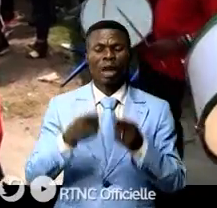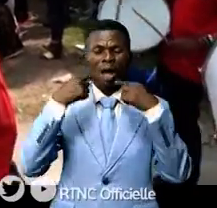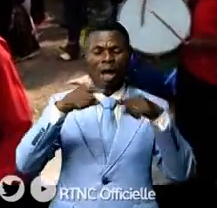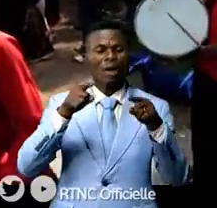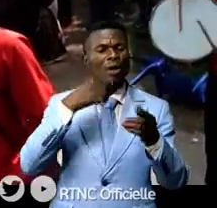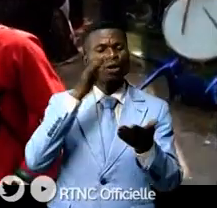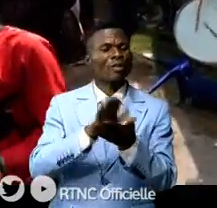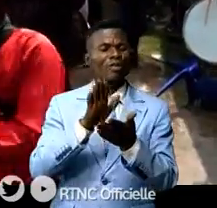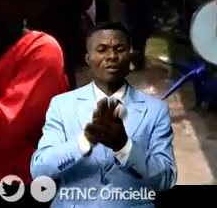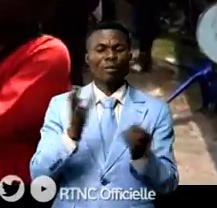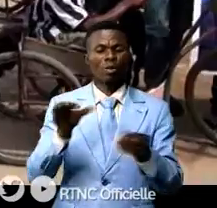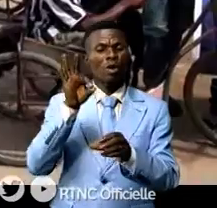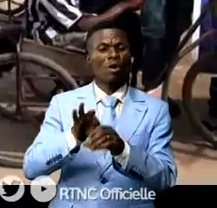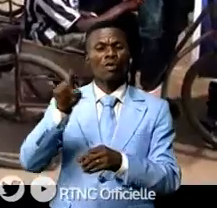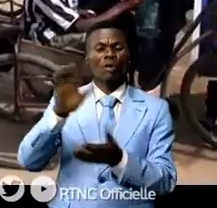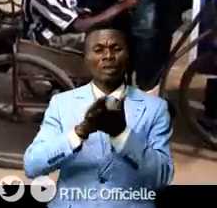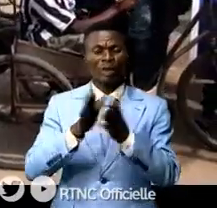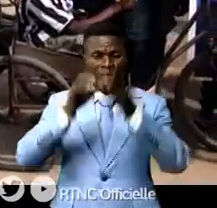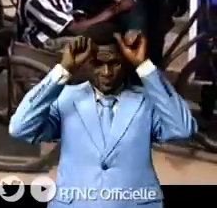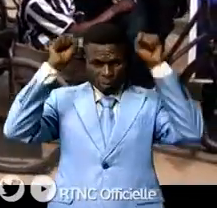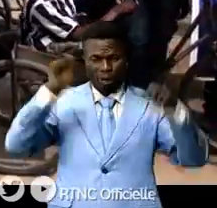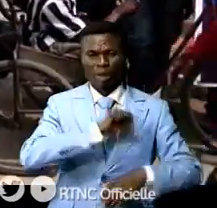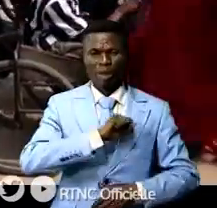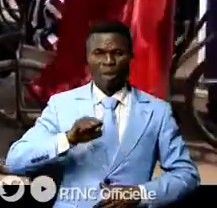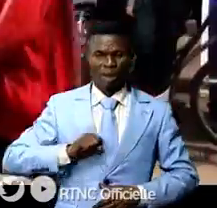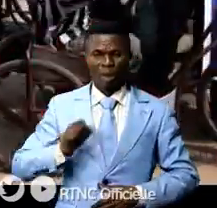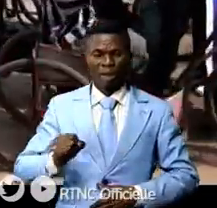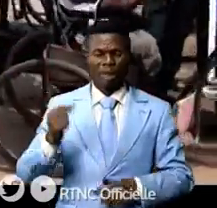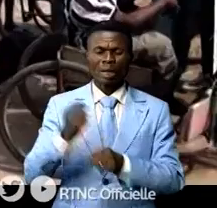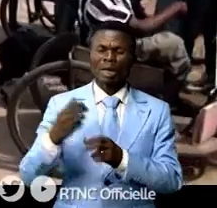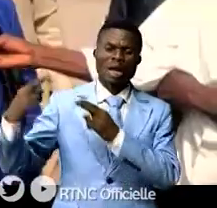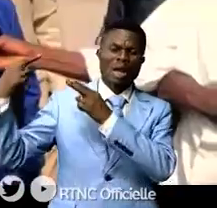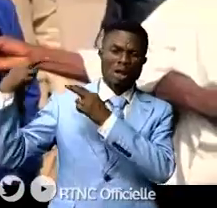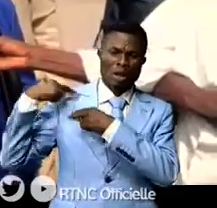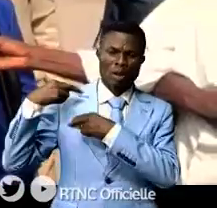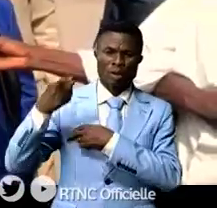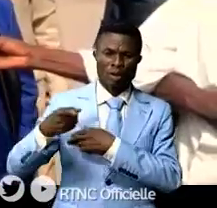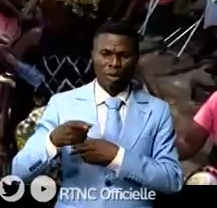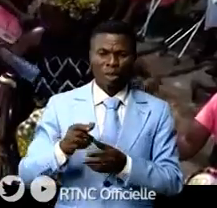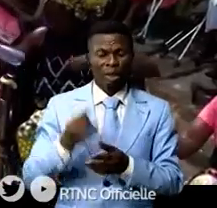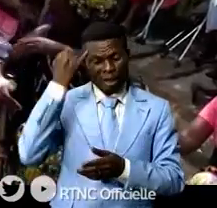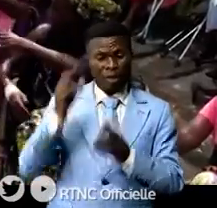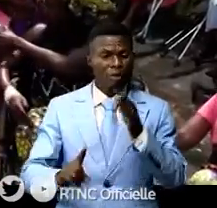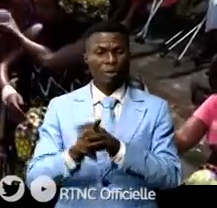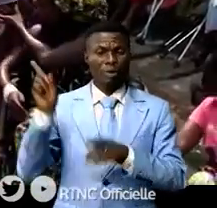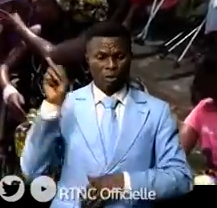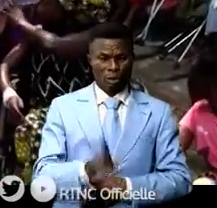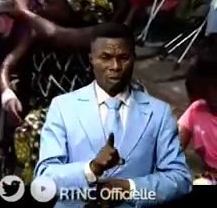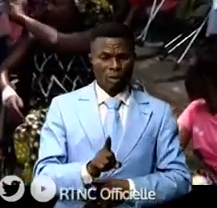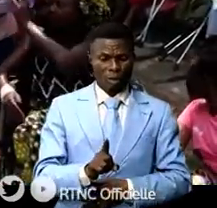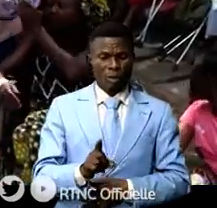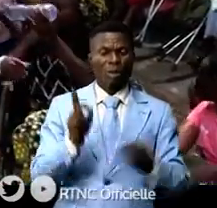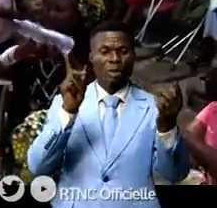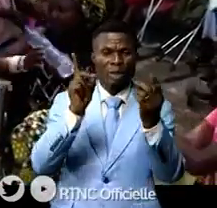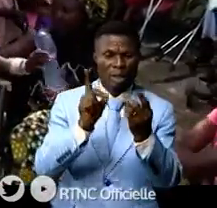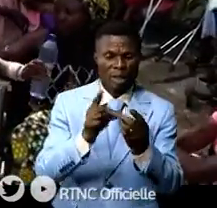également des félicitations des vœux de succès c'est là pour l'exercice des hautes responsabilités qui l'attendent d'une manière spontanée nous sommes venus lui présenter